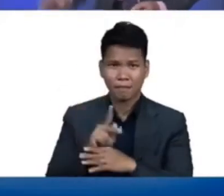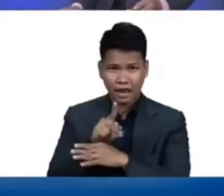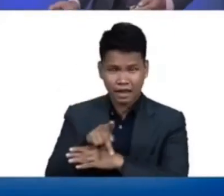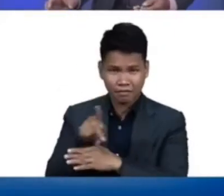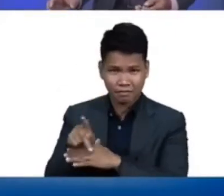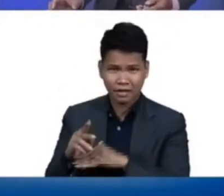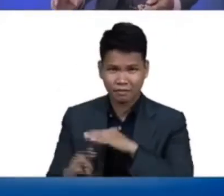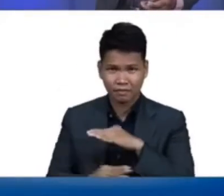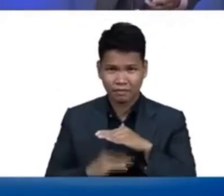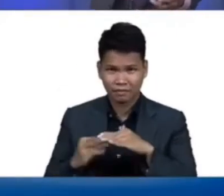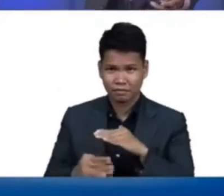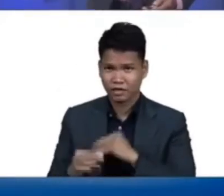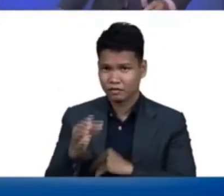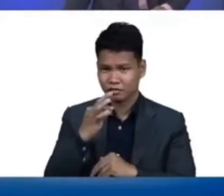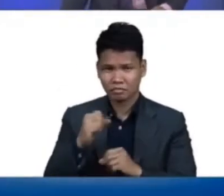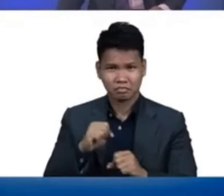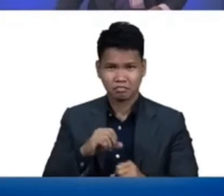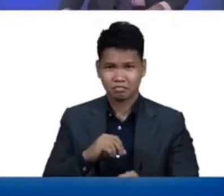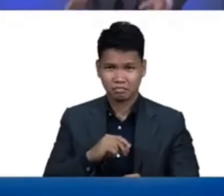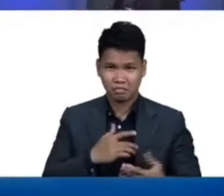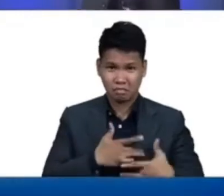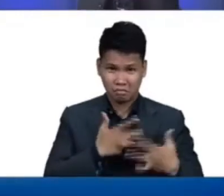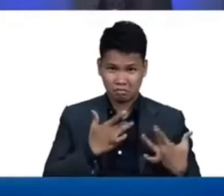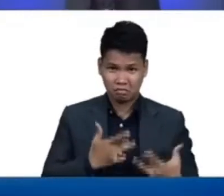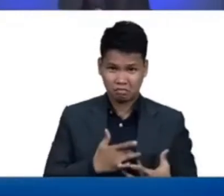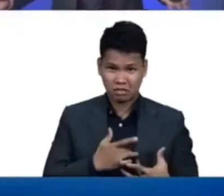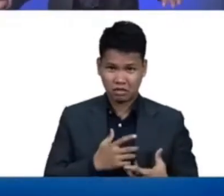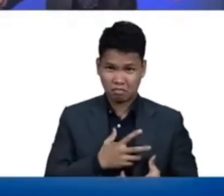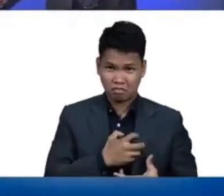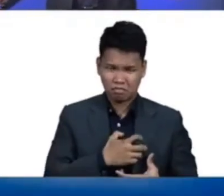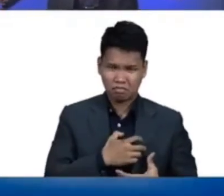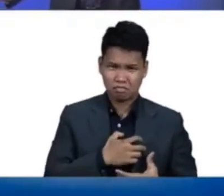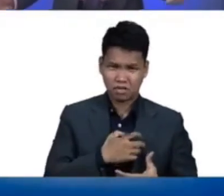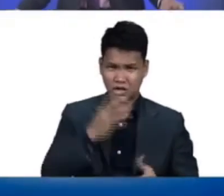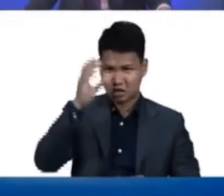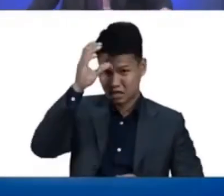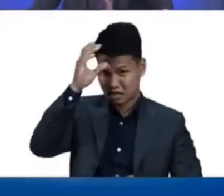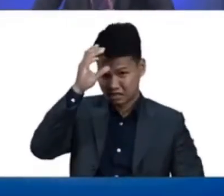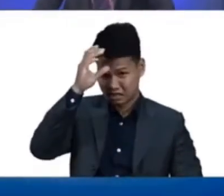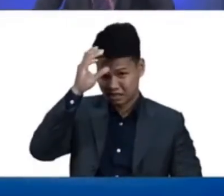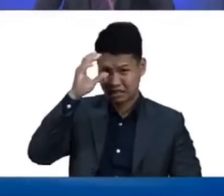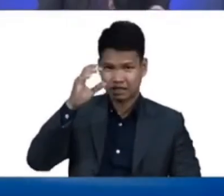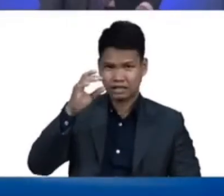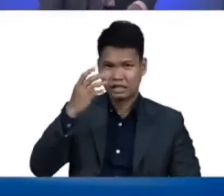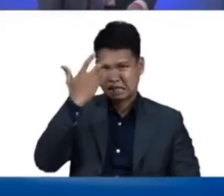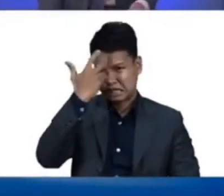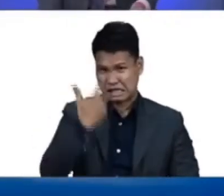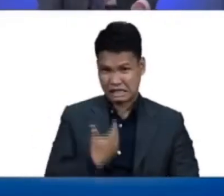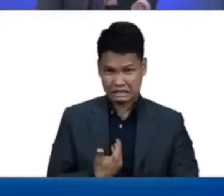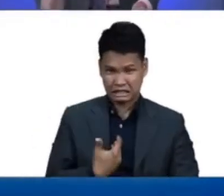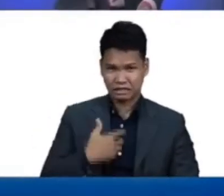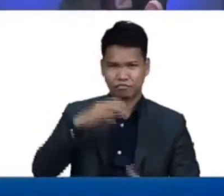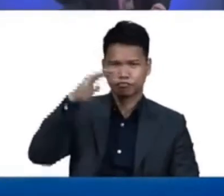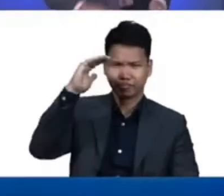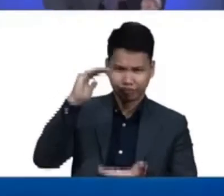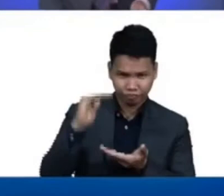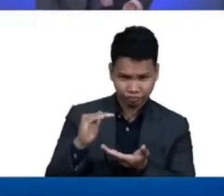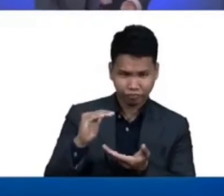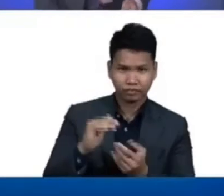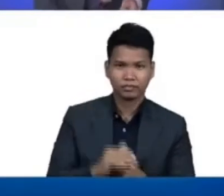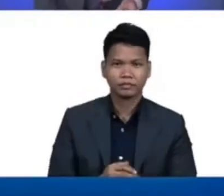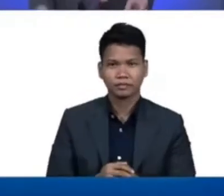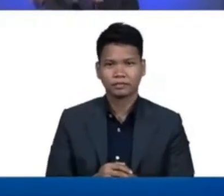of heart disease, cancer, and even stroke. Mga minamahal ng mga kaibigan. Ito pong